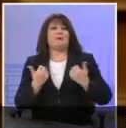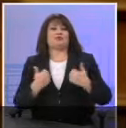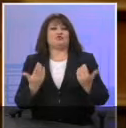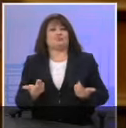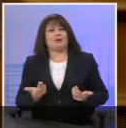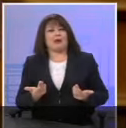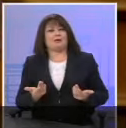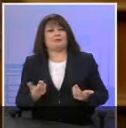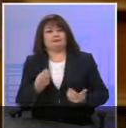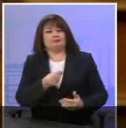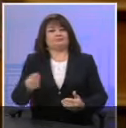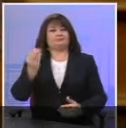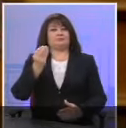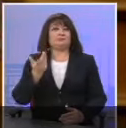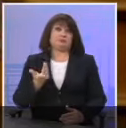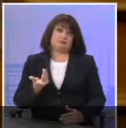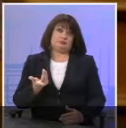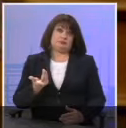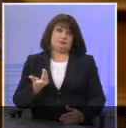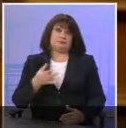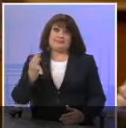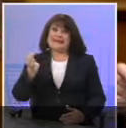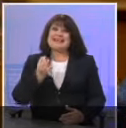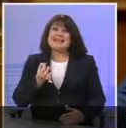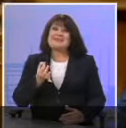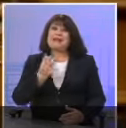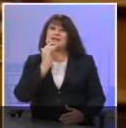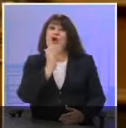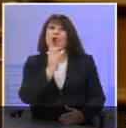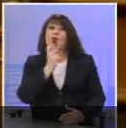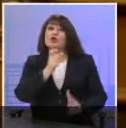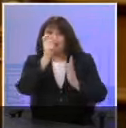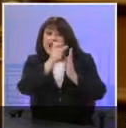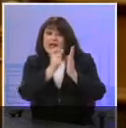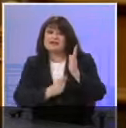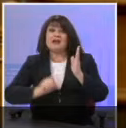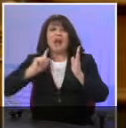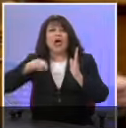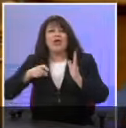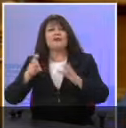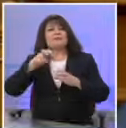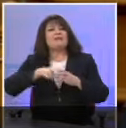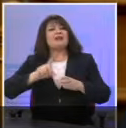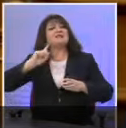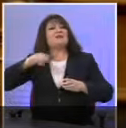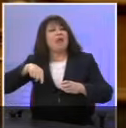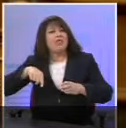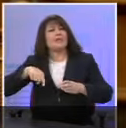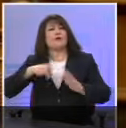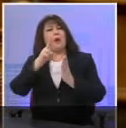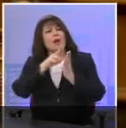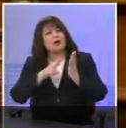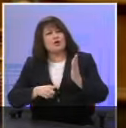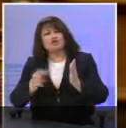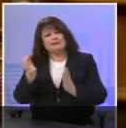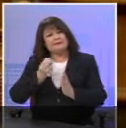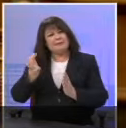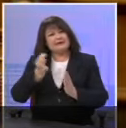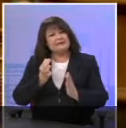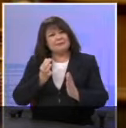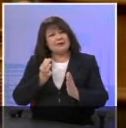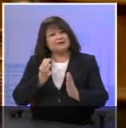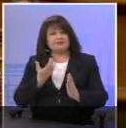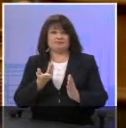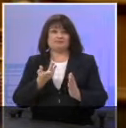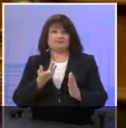κατάχρηση του γλωσσικού προσγιορισμού, αν συνεχίσουμε αυτή τη λογική και θα πούμε